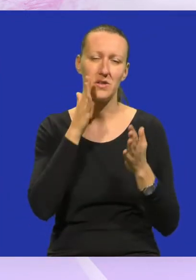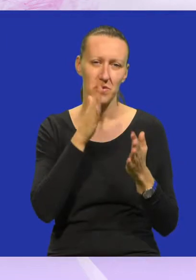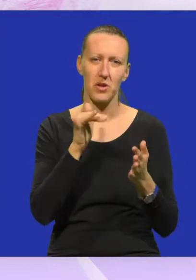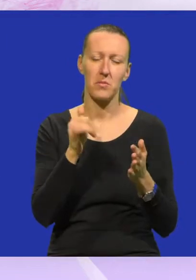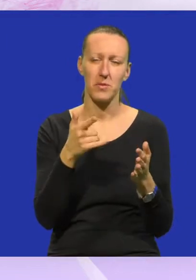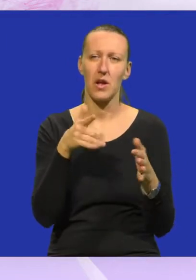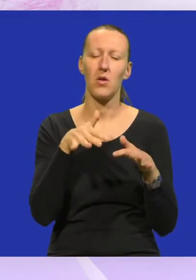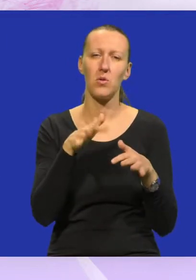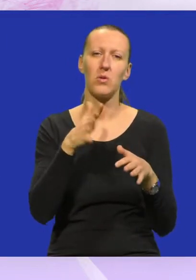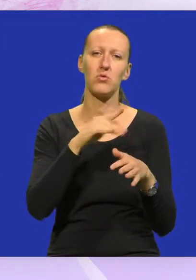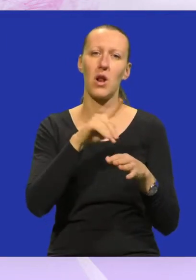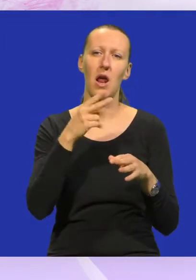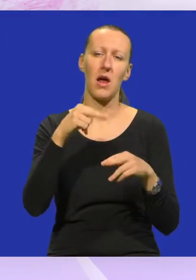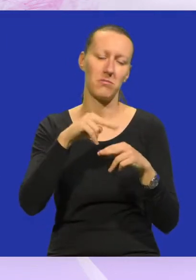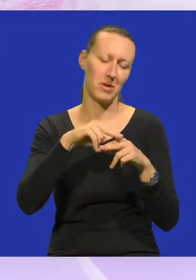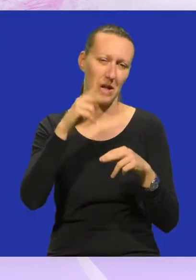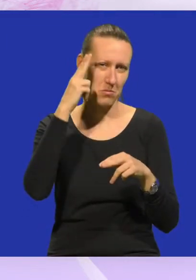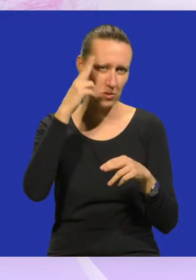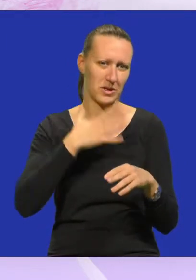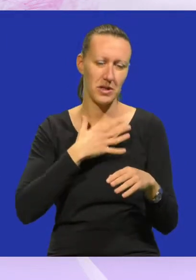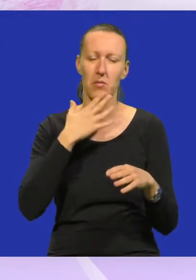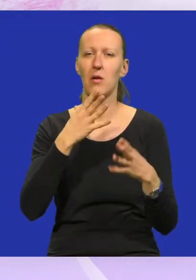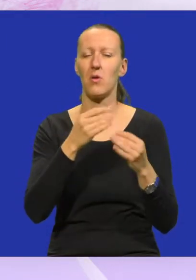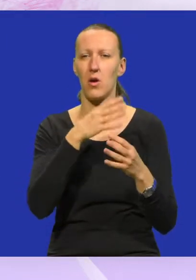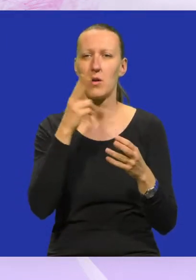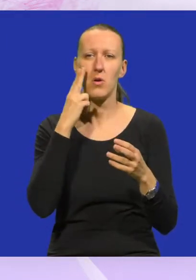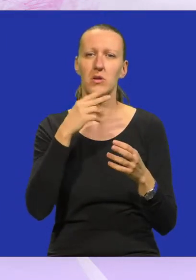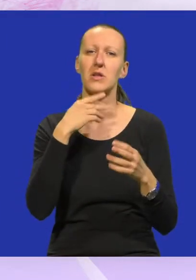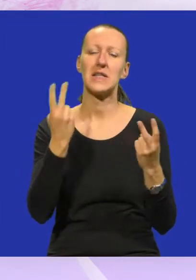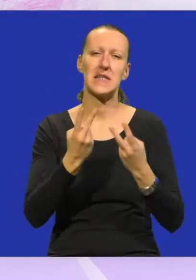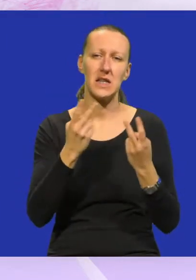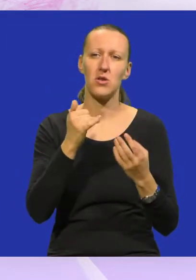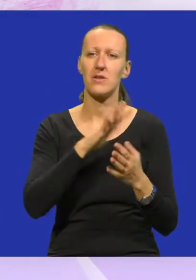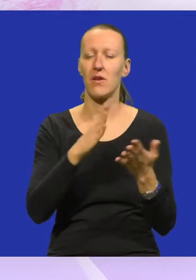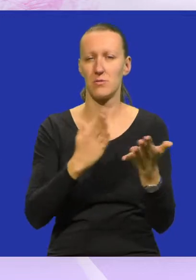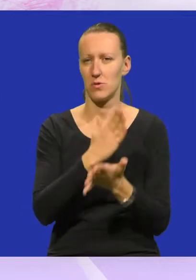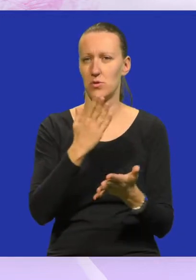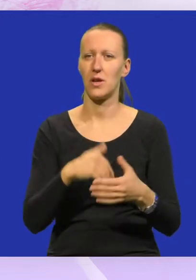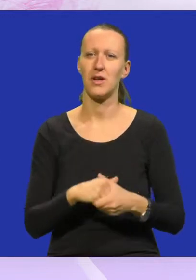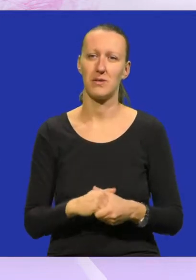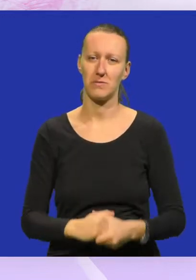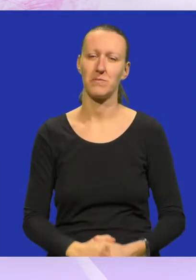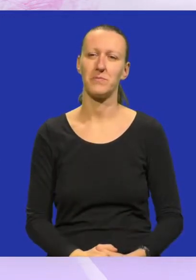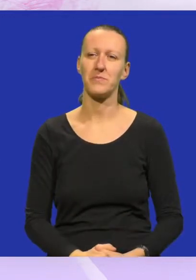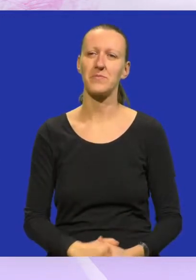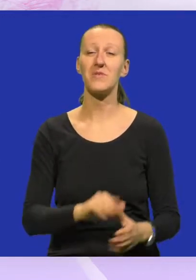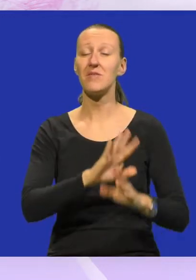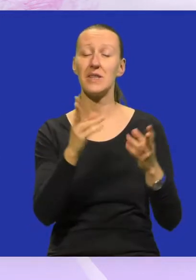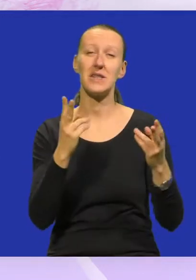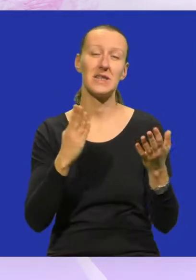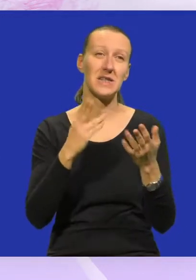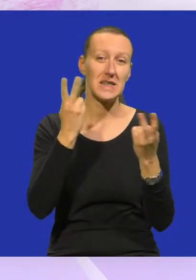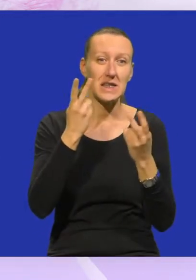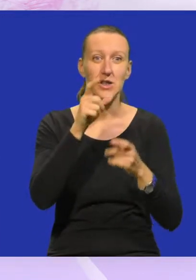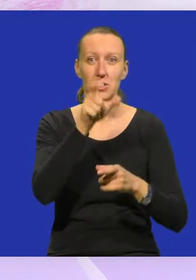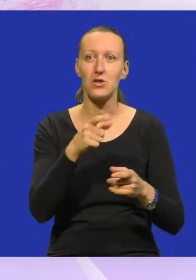vjerujem da će ljudi možda ne prepoznat sebe, ali prepoznati mnoge. Naravno, svaka sličnost je sasvim slučajna. Svaka sličnost je sasvim